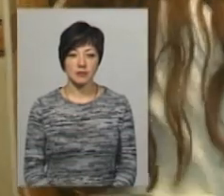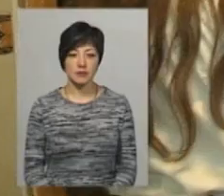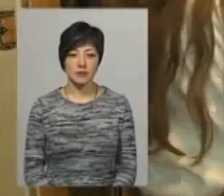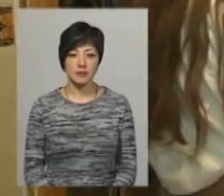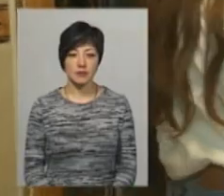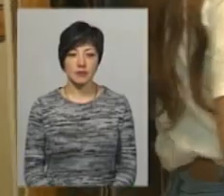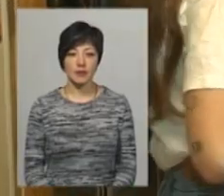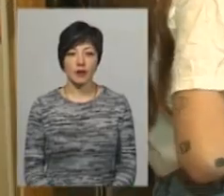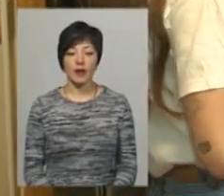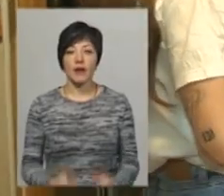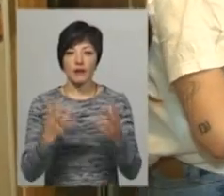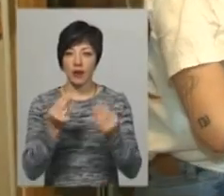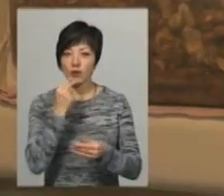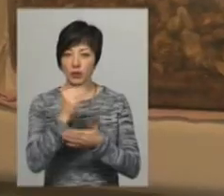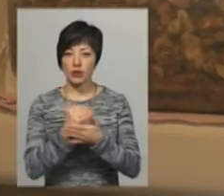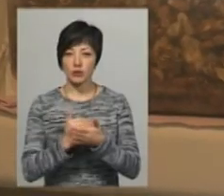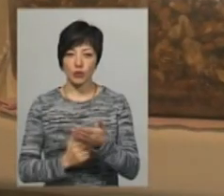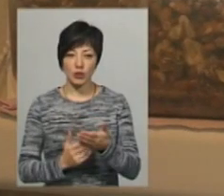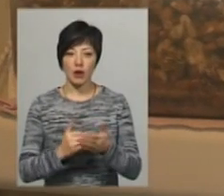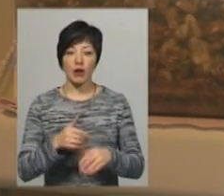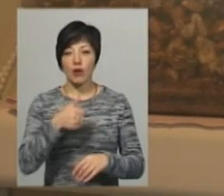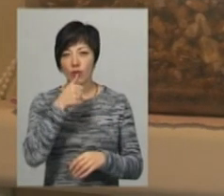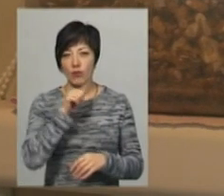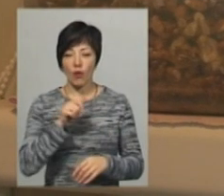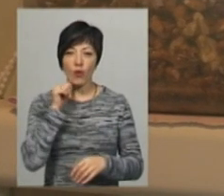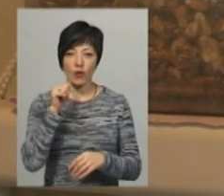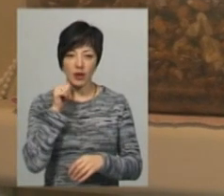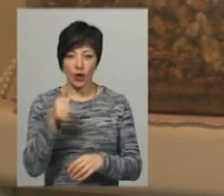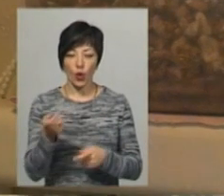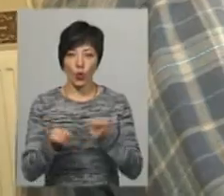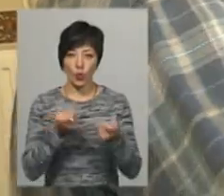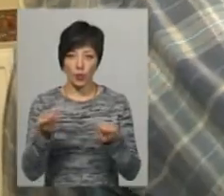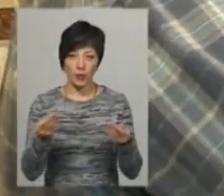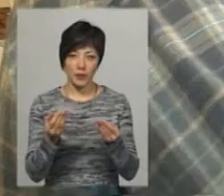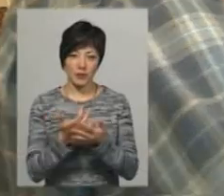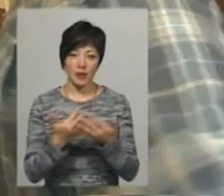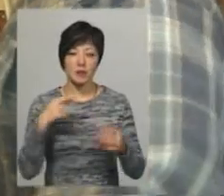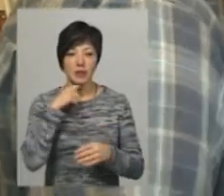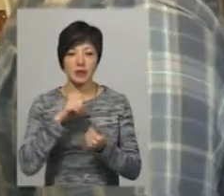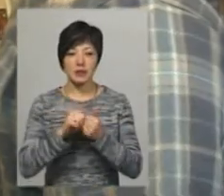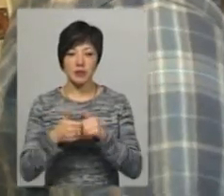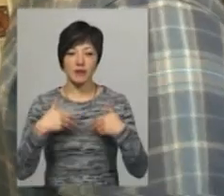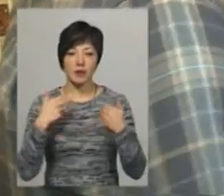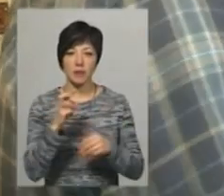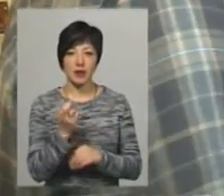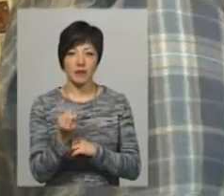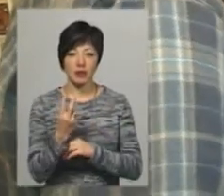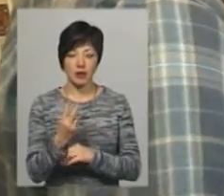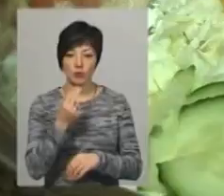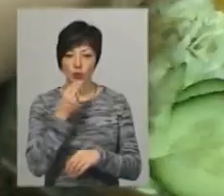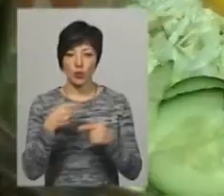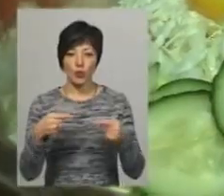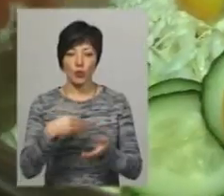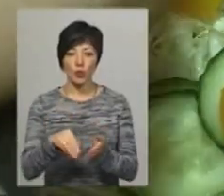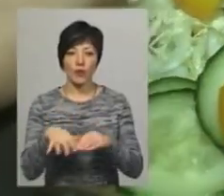У денному раціоні бобові, овочі та фрукти, горіхи, тофу, хліб та крупи, розповідає Марія. М'ясо замінюють вітаміном B12. Продукти